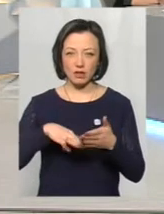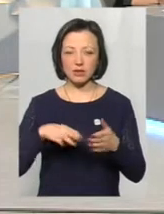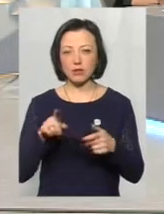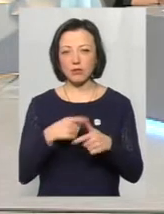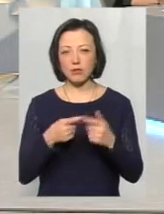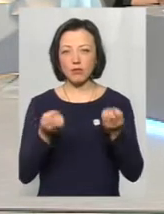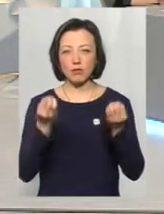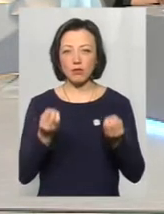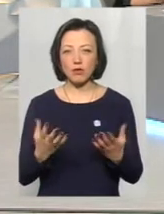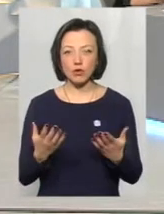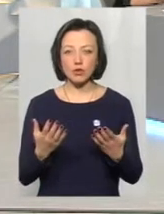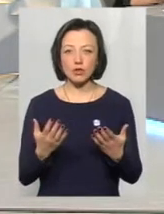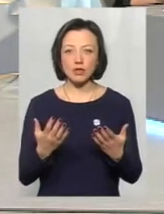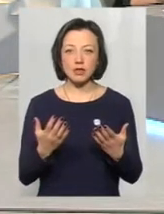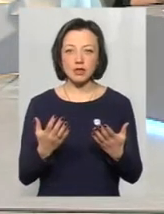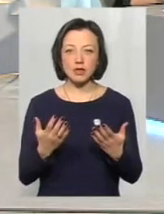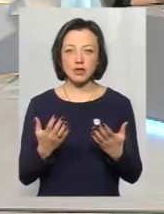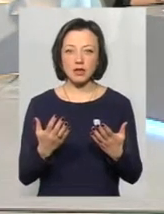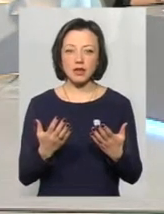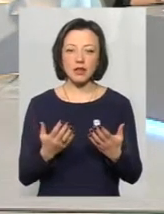тепла якась річ,